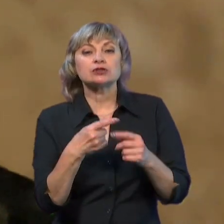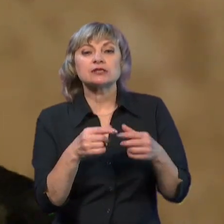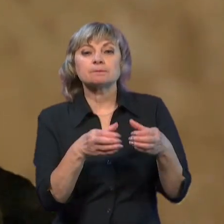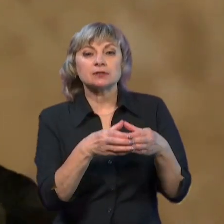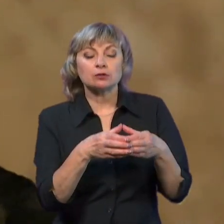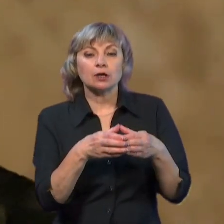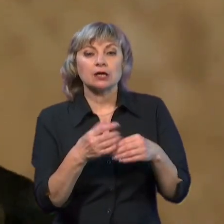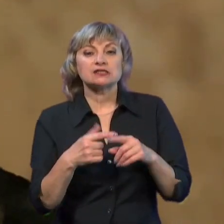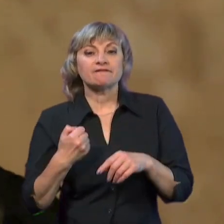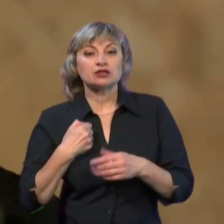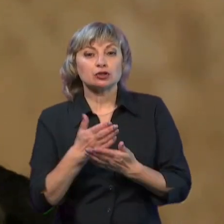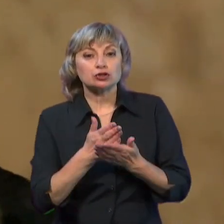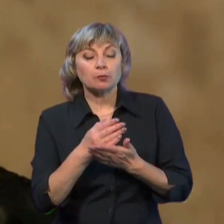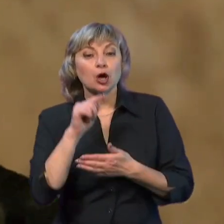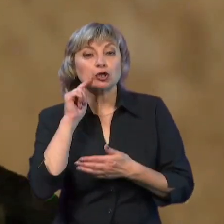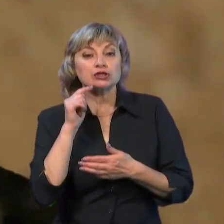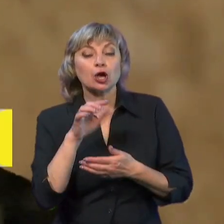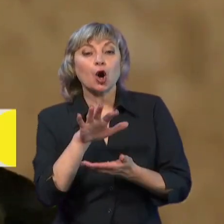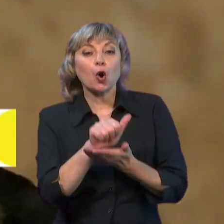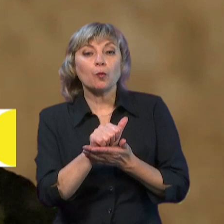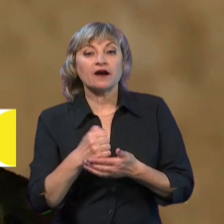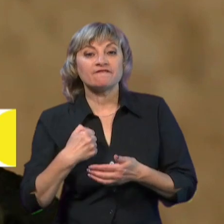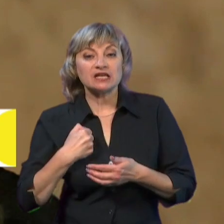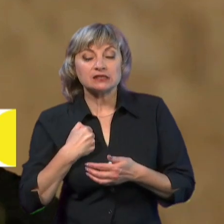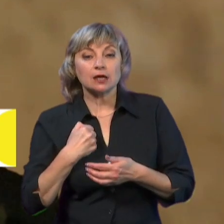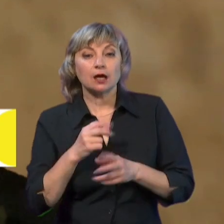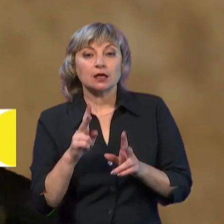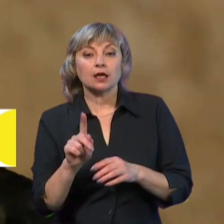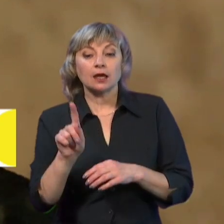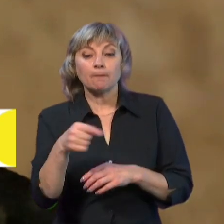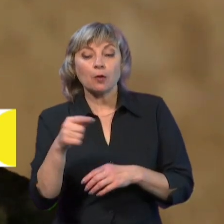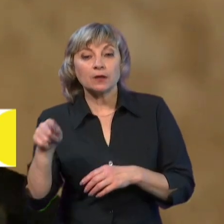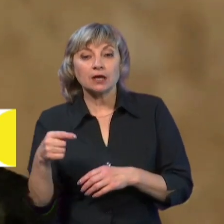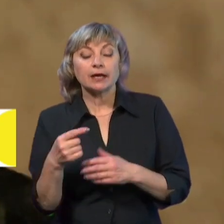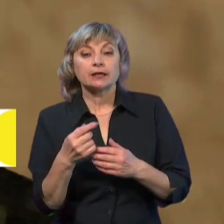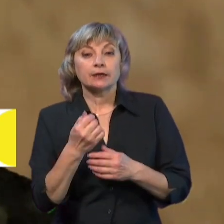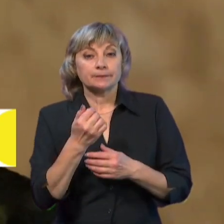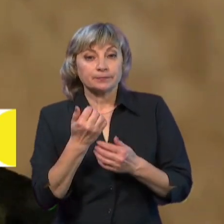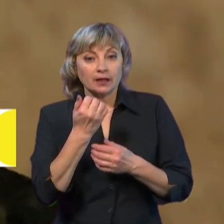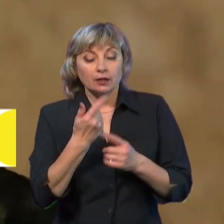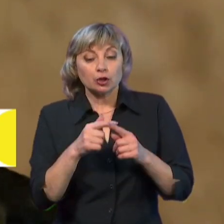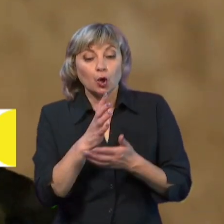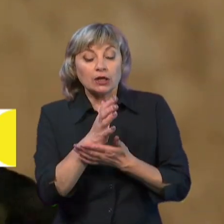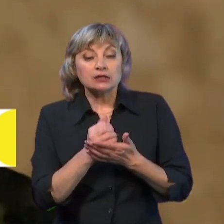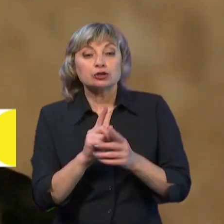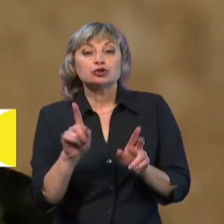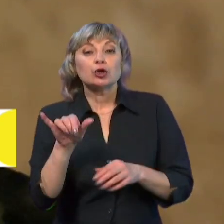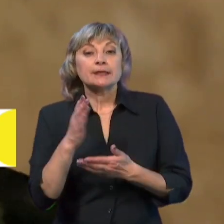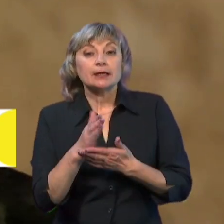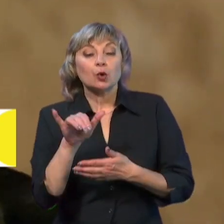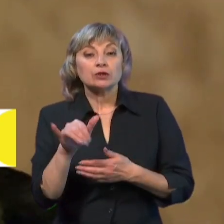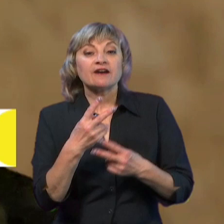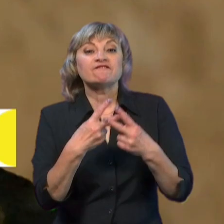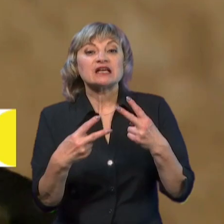військовослужбовці російсько-екопераційних військ, які мобілізовані за рахунок того резерву, що є в них в в